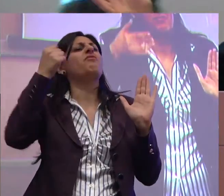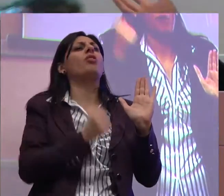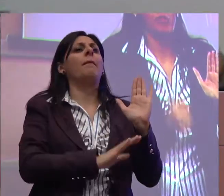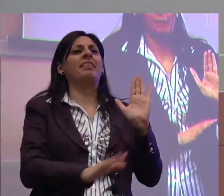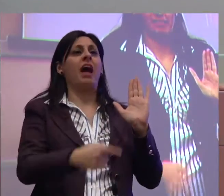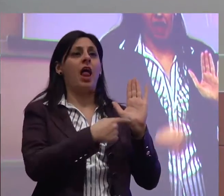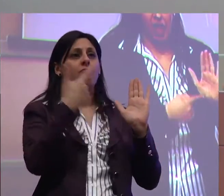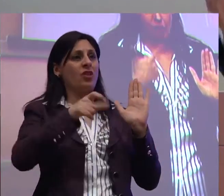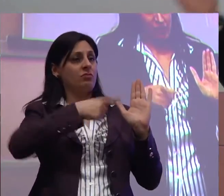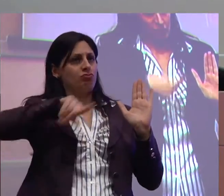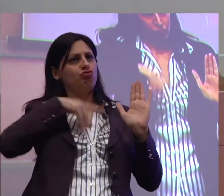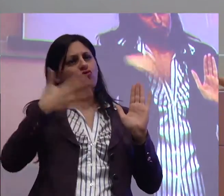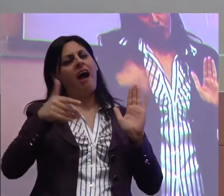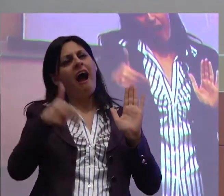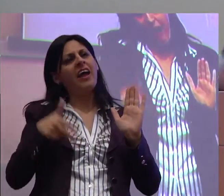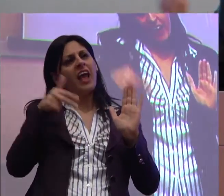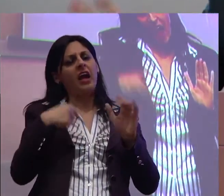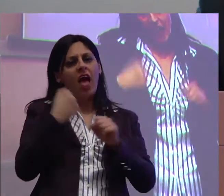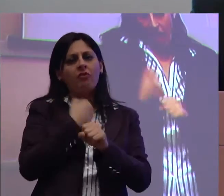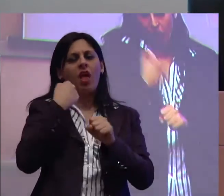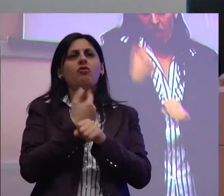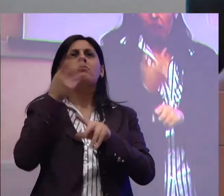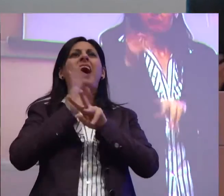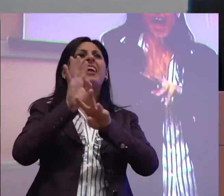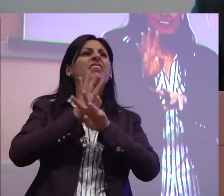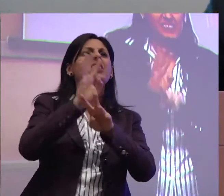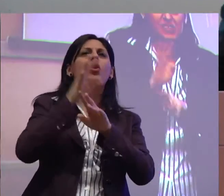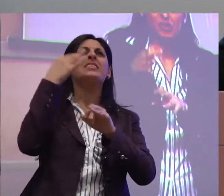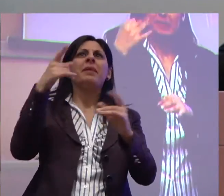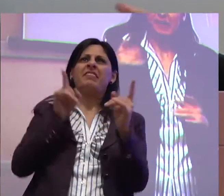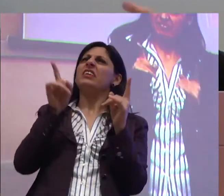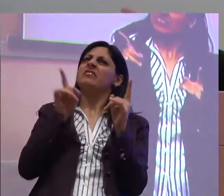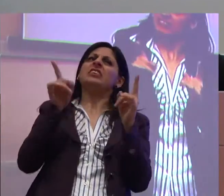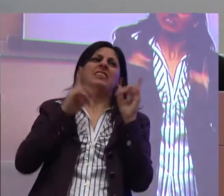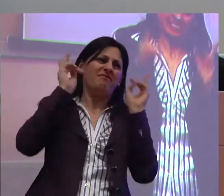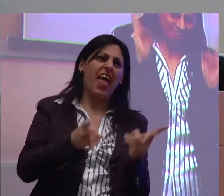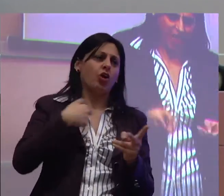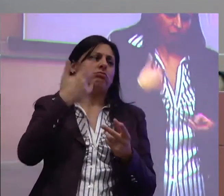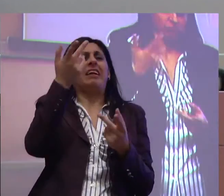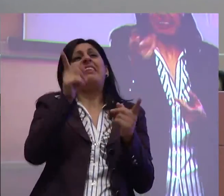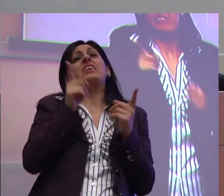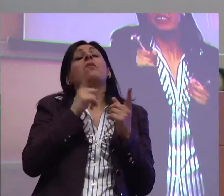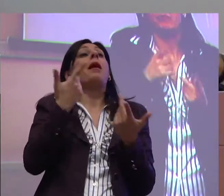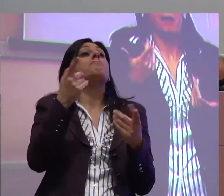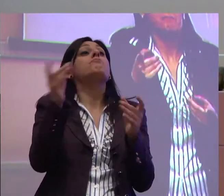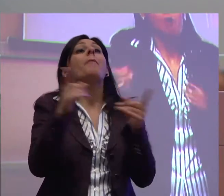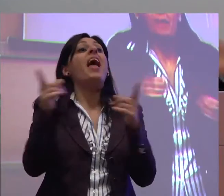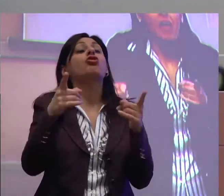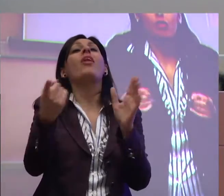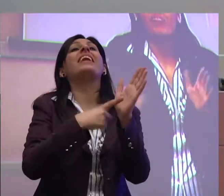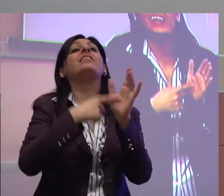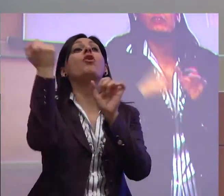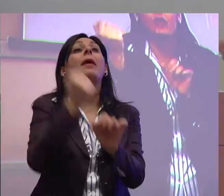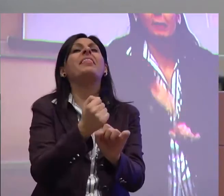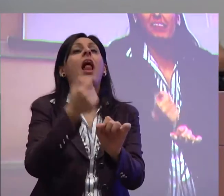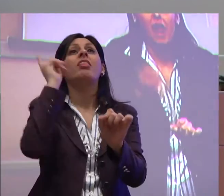insieme in questi anni lo testimonia, manifestazioni che sono state sulla difensiva, vero, eppure avevamo bisogno di difendere quei diritti fondamentali